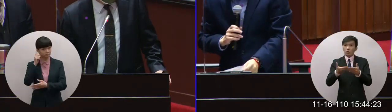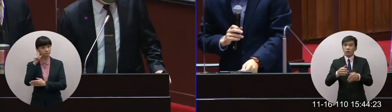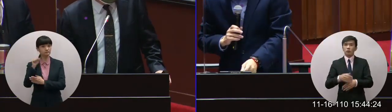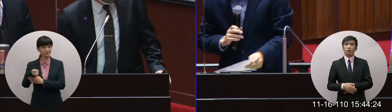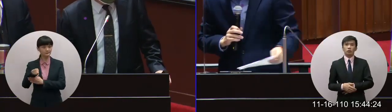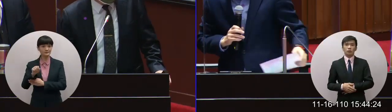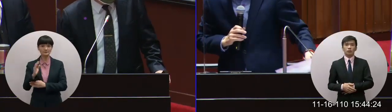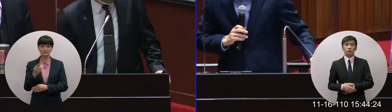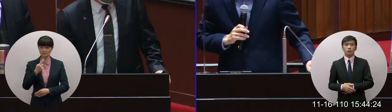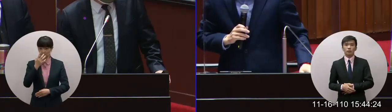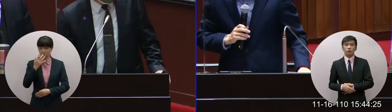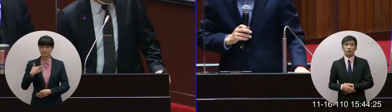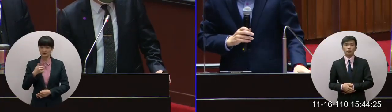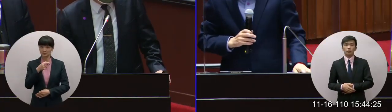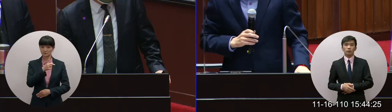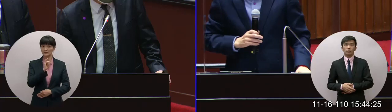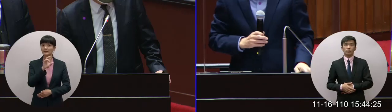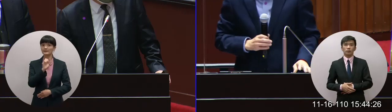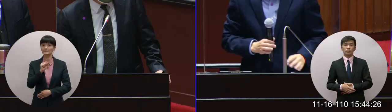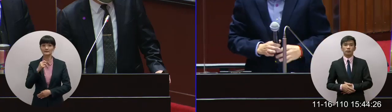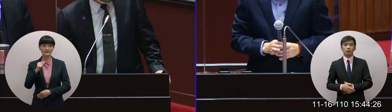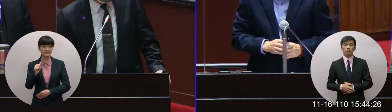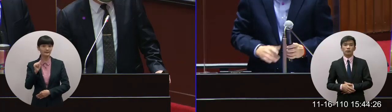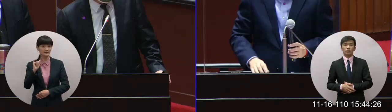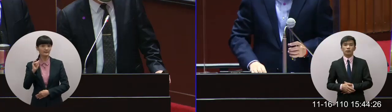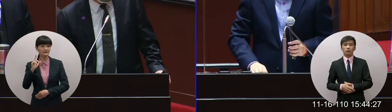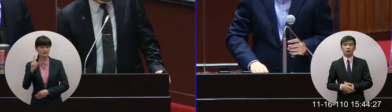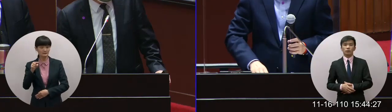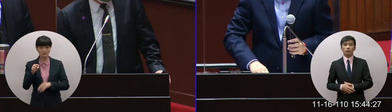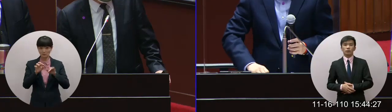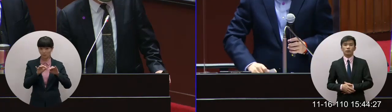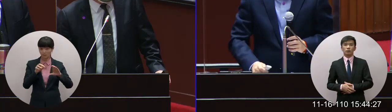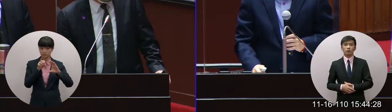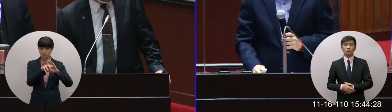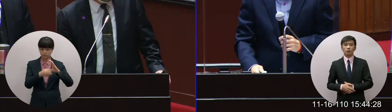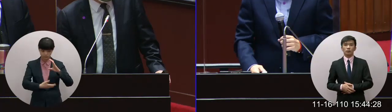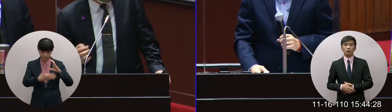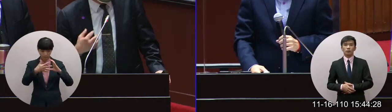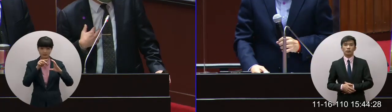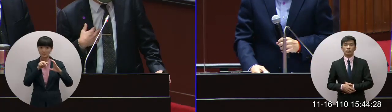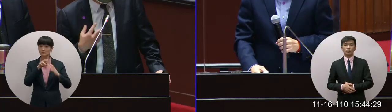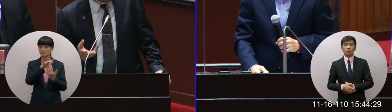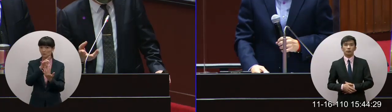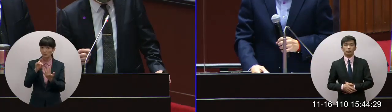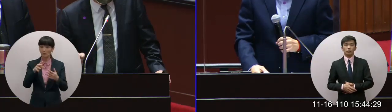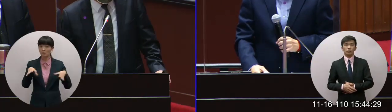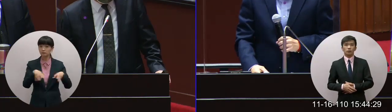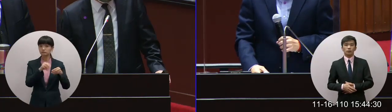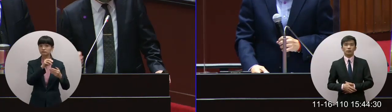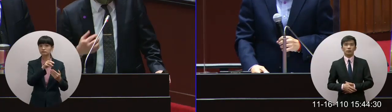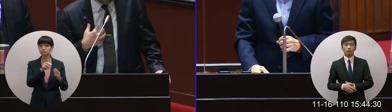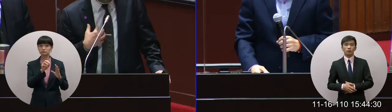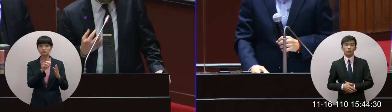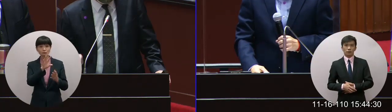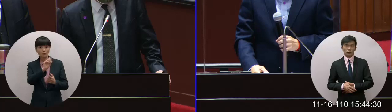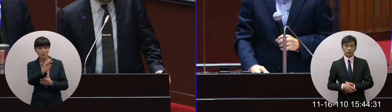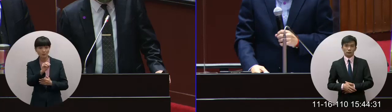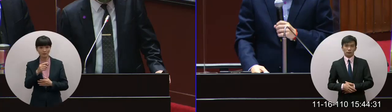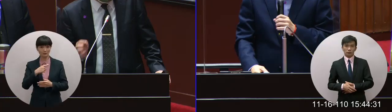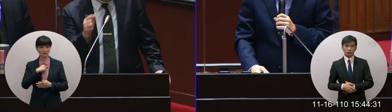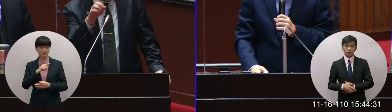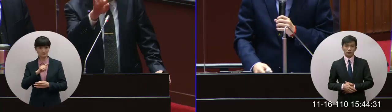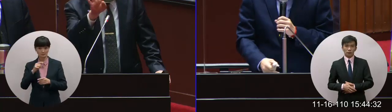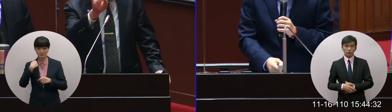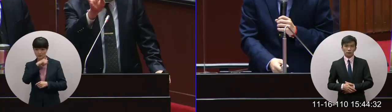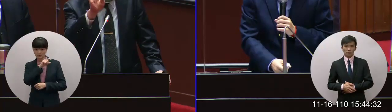但我不知道這GSAG這裡面他是不是登錄出來他要怎樣的一個篩選或者我們自己上傳的不足做回來後